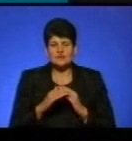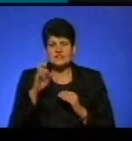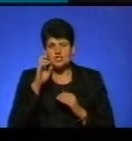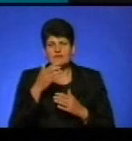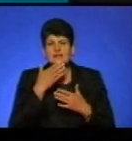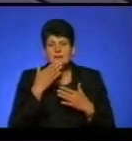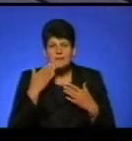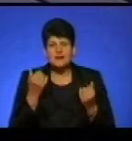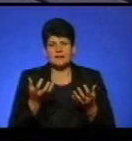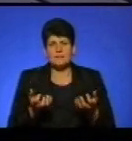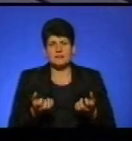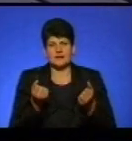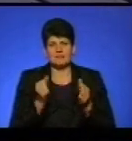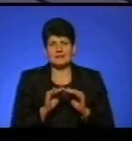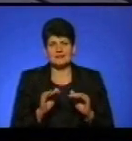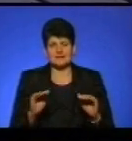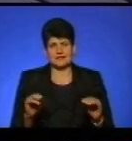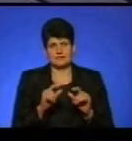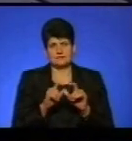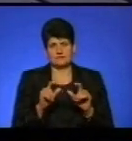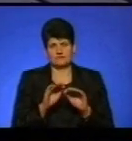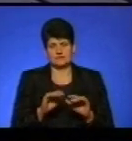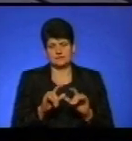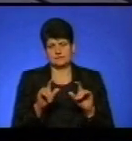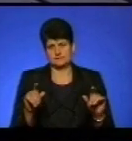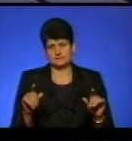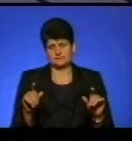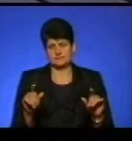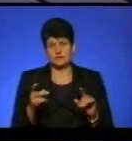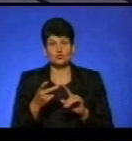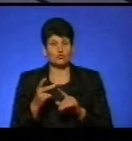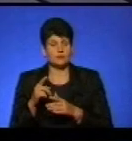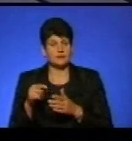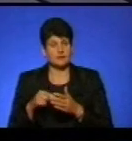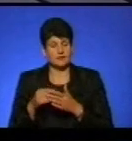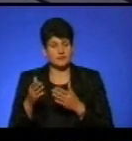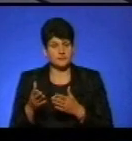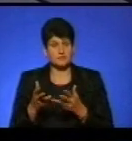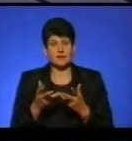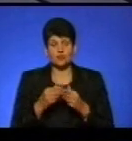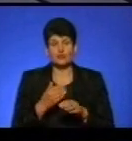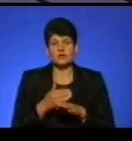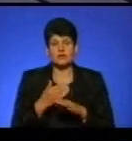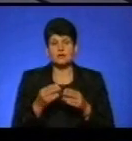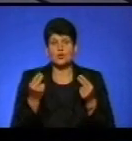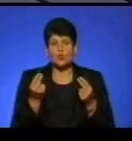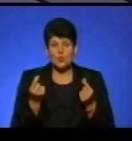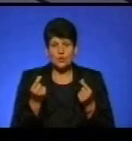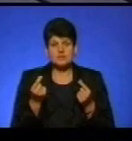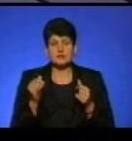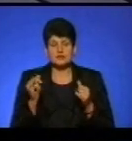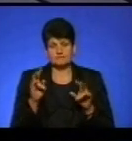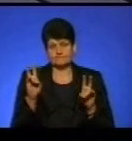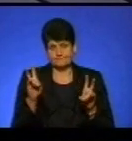копійки на утримання дітей в дошкільній освіті. Наступне питання стоїть. Тобто на рахунок виділення коштів, на рахунок, знову ж, в